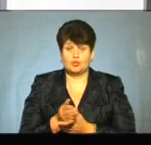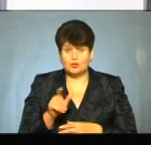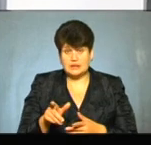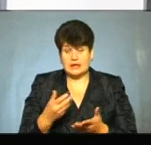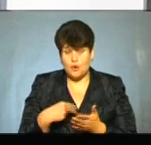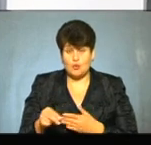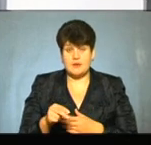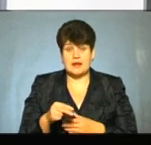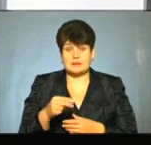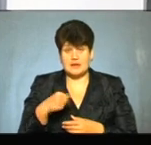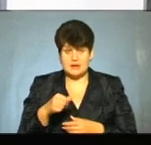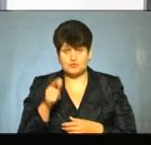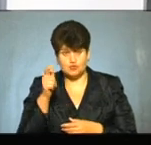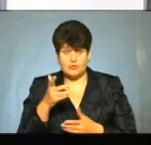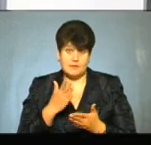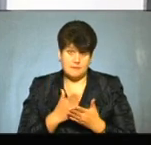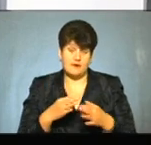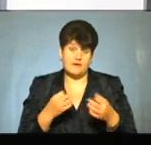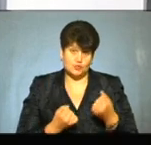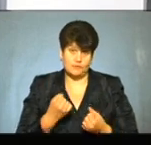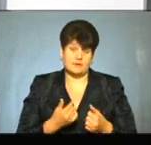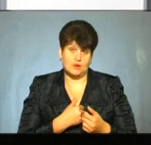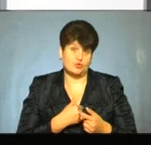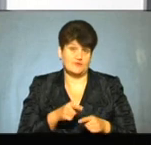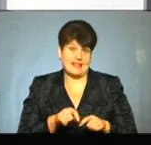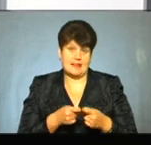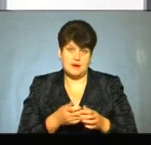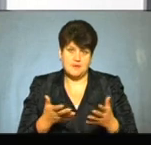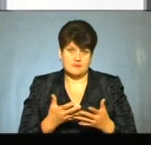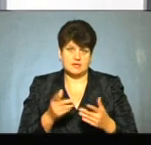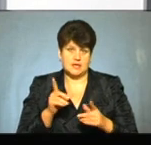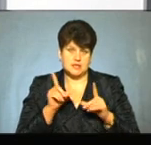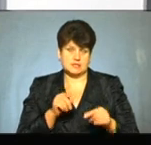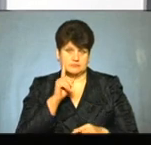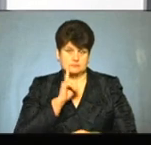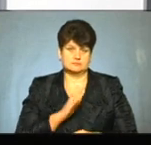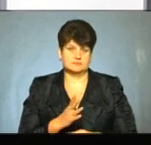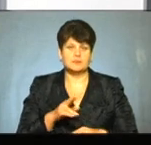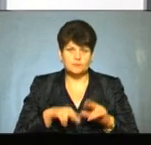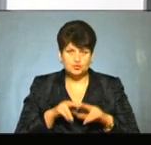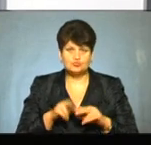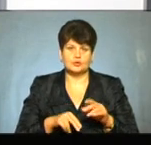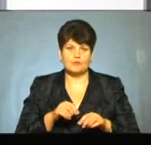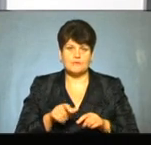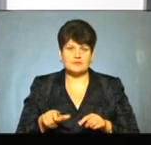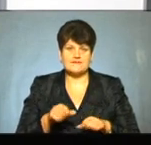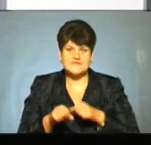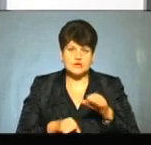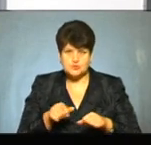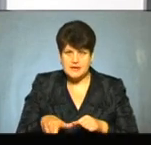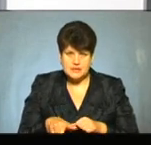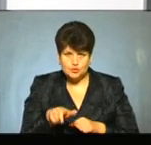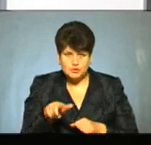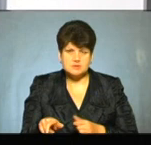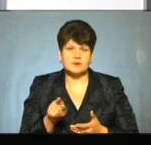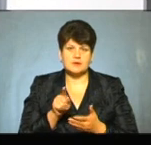людина, яка купляє пальня в Чорткові, вона має автомобіль, вона хоче, щоб він не ламався, і щоб їхати комфортно. Тому ми будуємо велосипедні доріжки, ми вважаємо,